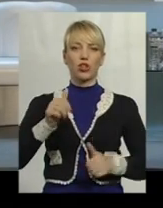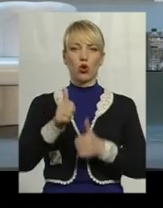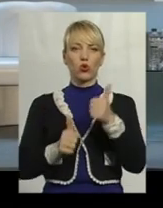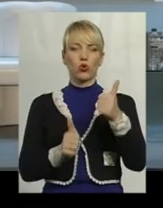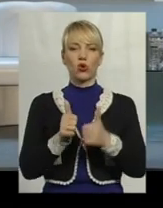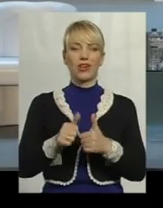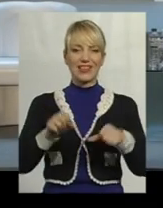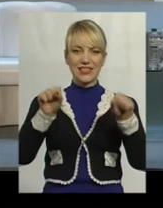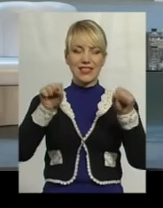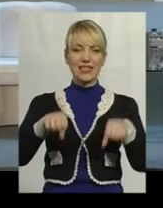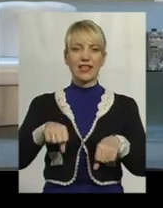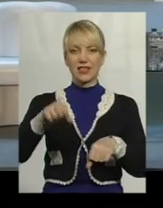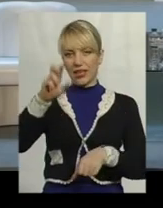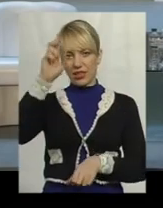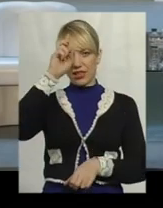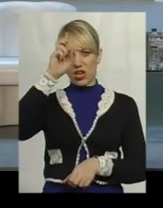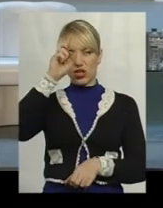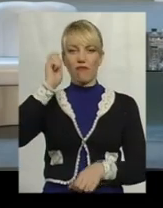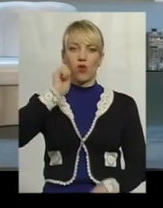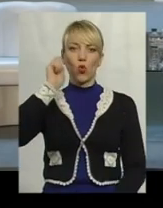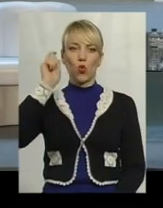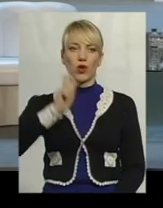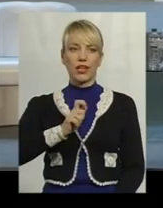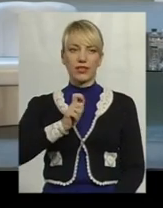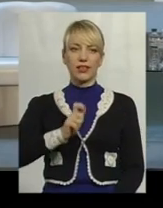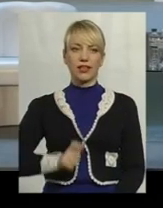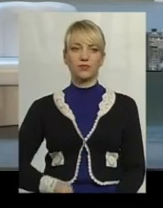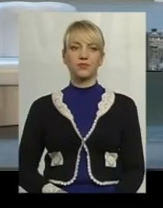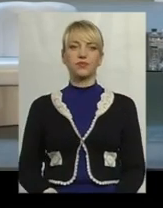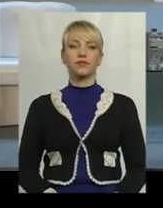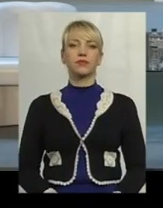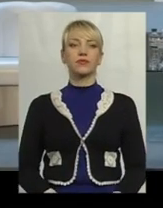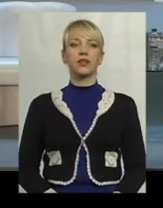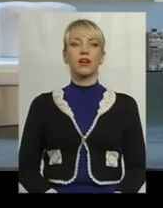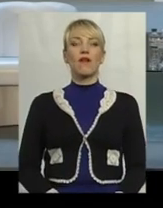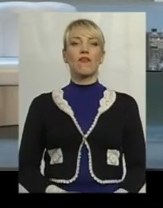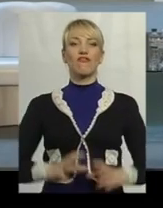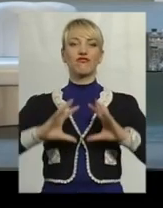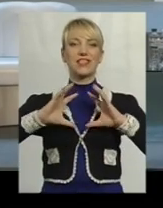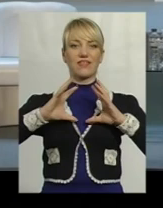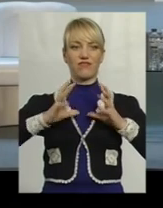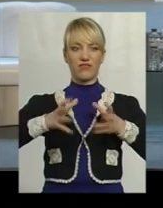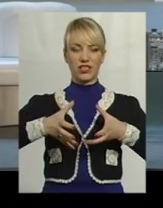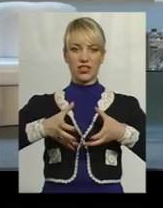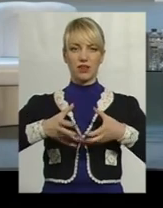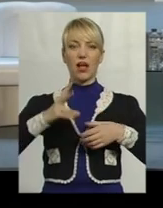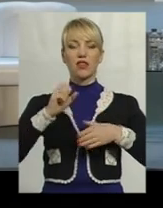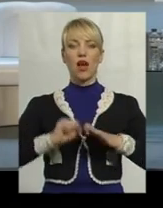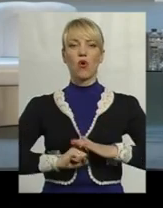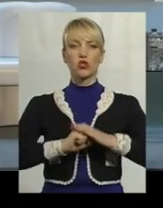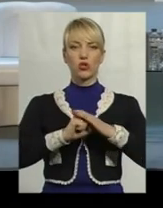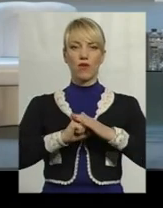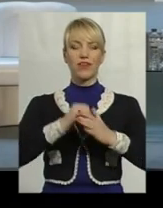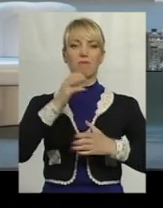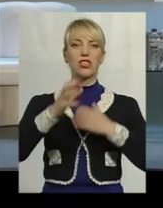державі Україна. В світі на основі міжнародного